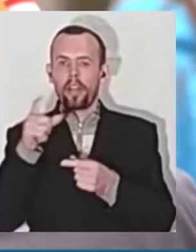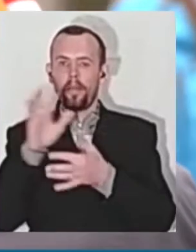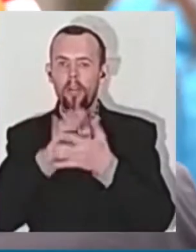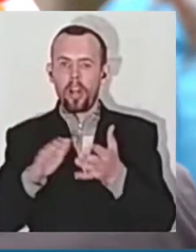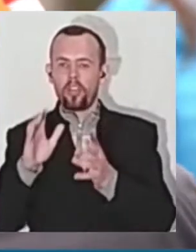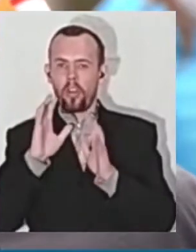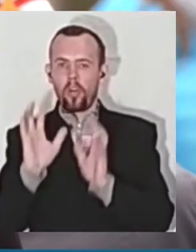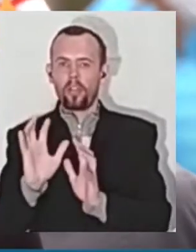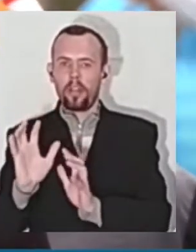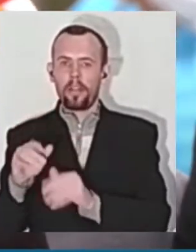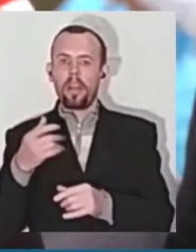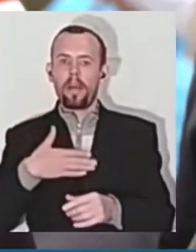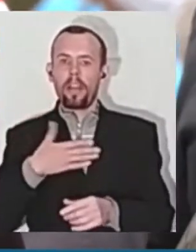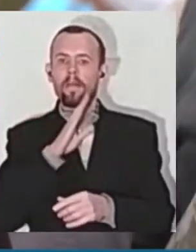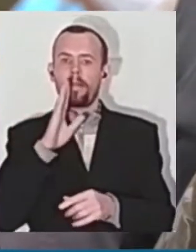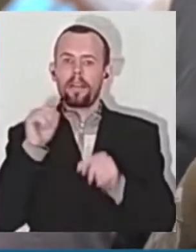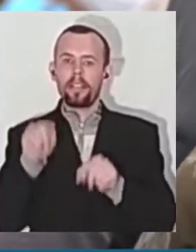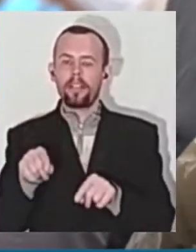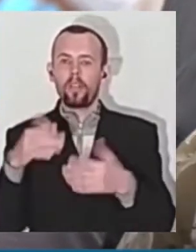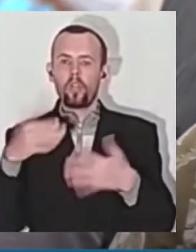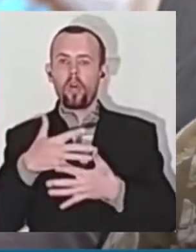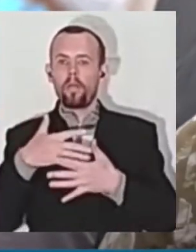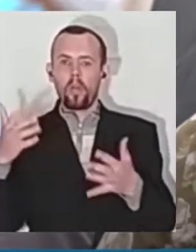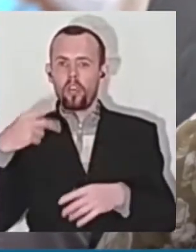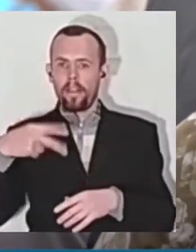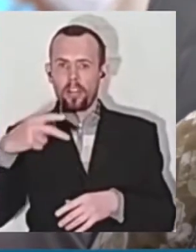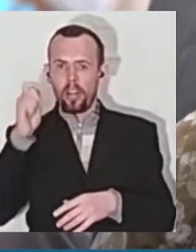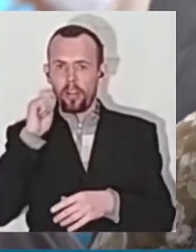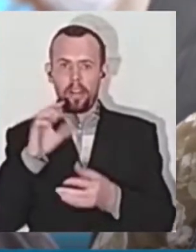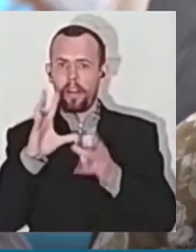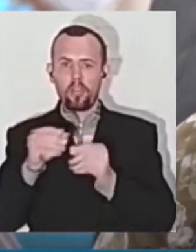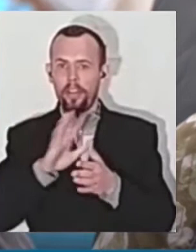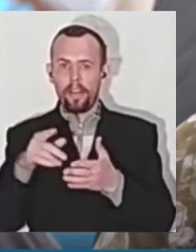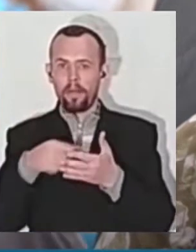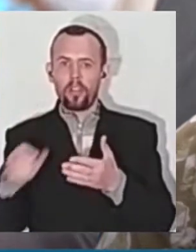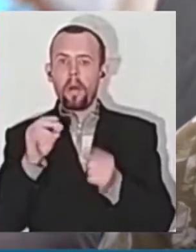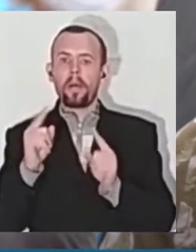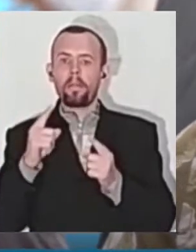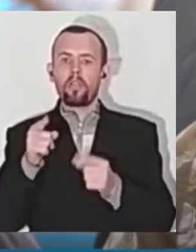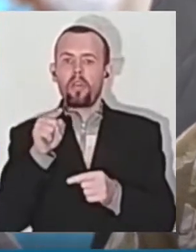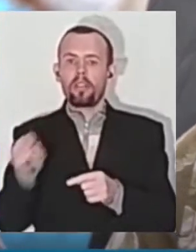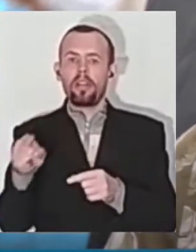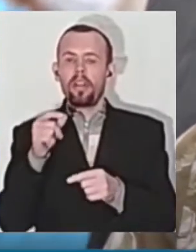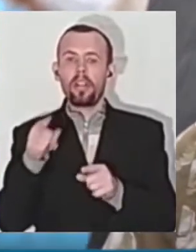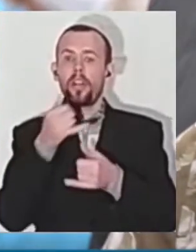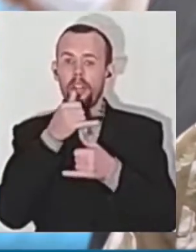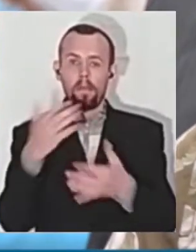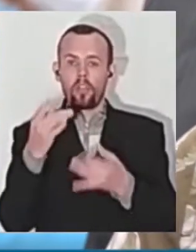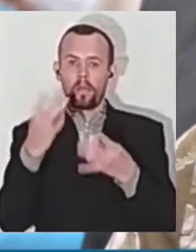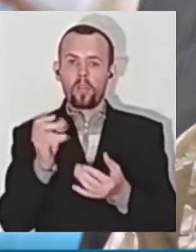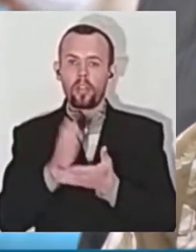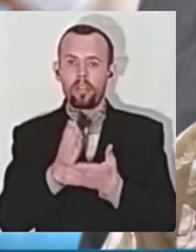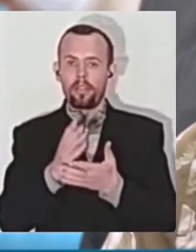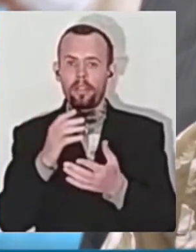Моя мама тут. Мама вже більше 20 років взагалі не виписується, тому що вона не може просто знаходитися в соціумі.